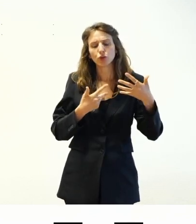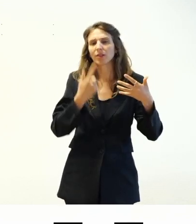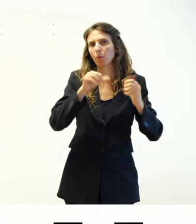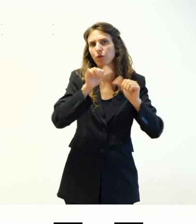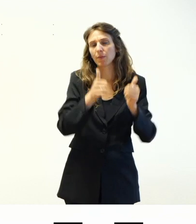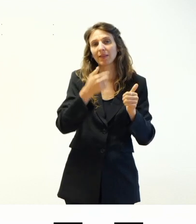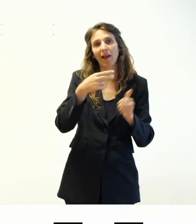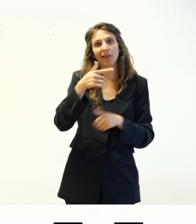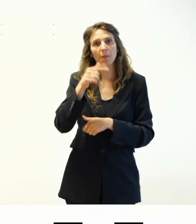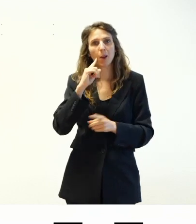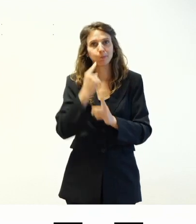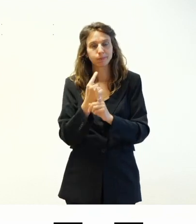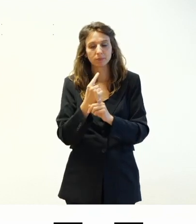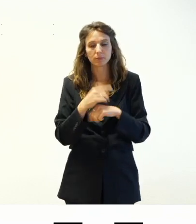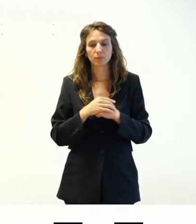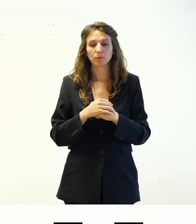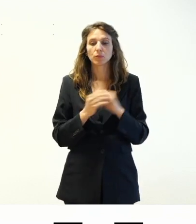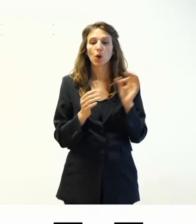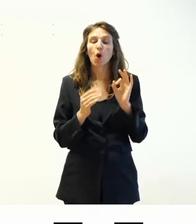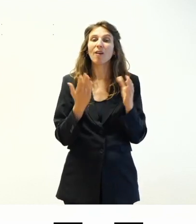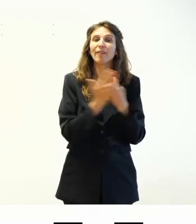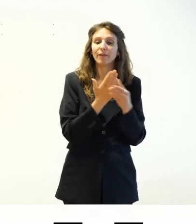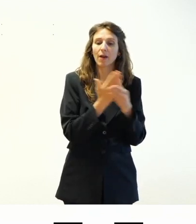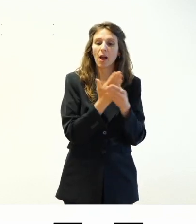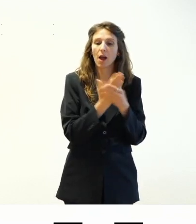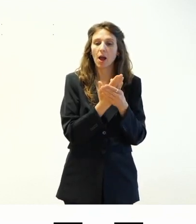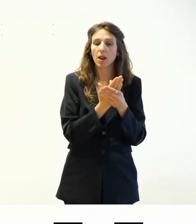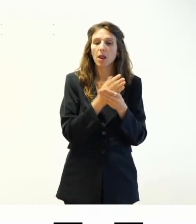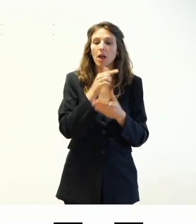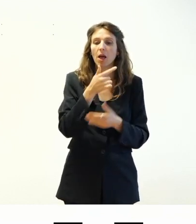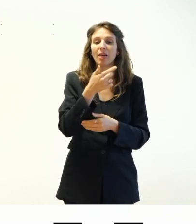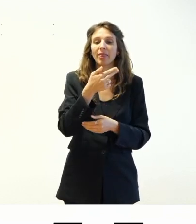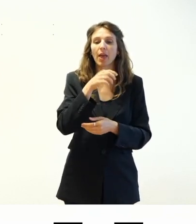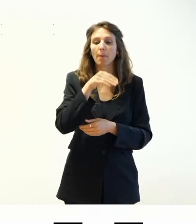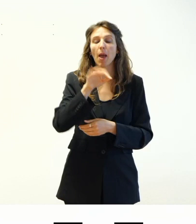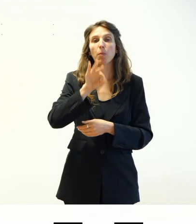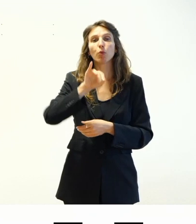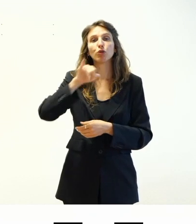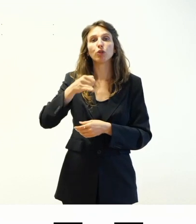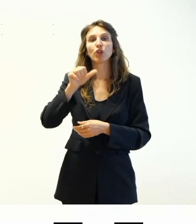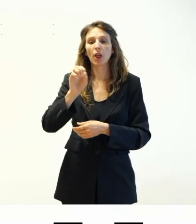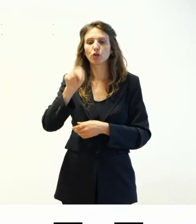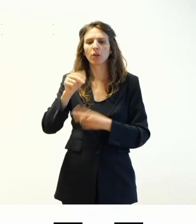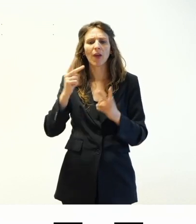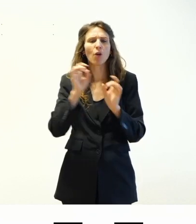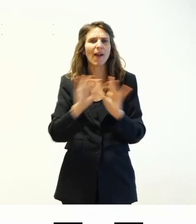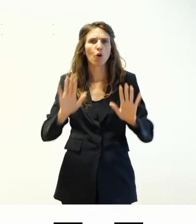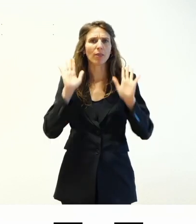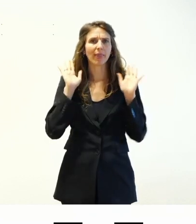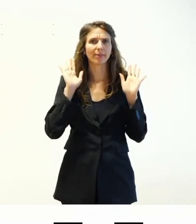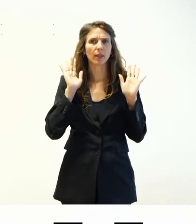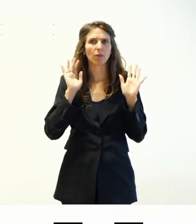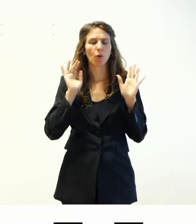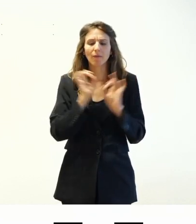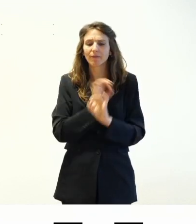html ho un file theme.json che è facoltativo anche in questo caso ma che